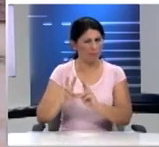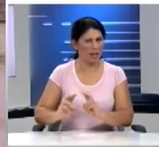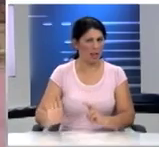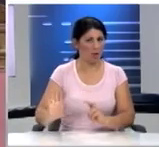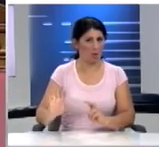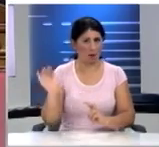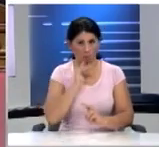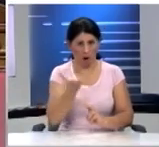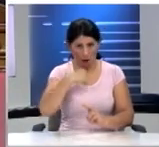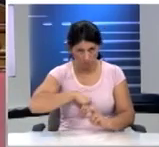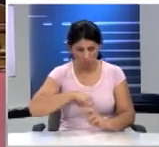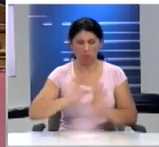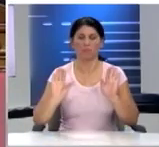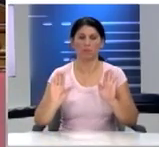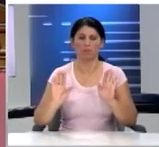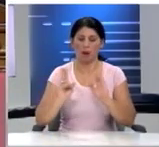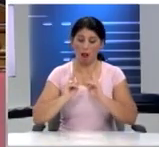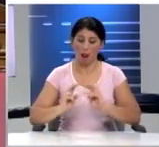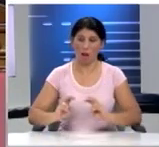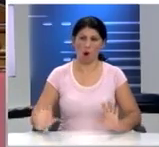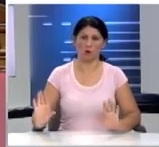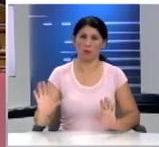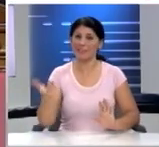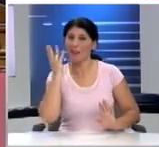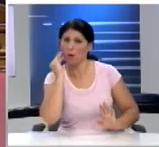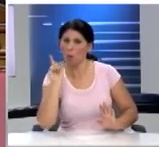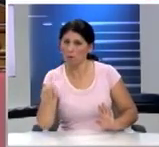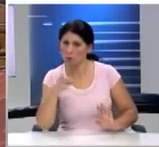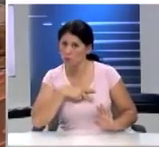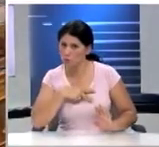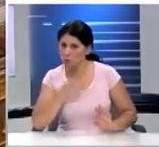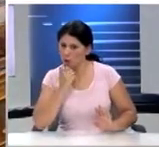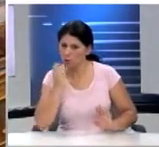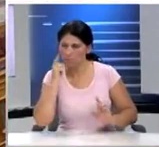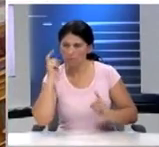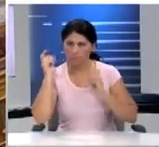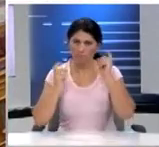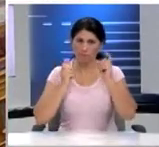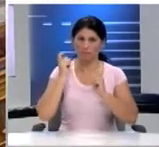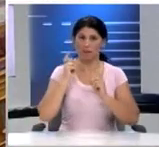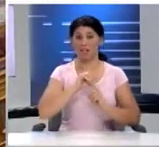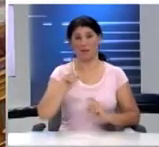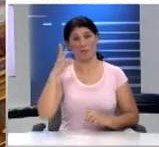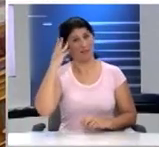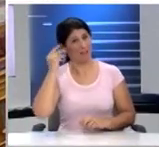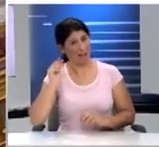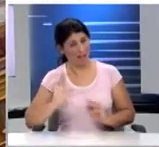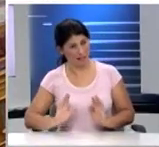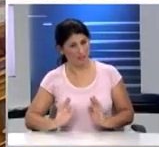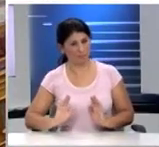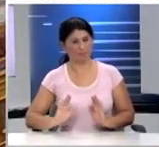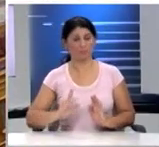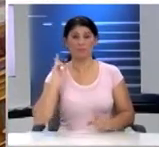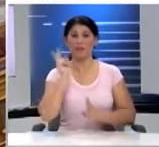και μην ξεχνάτε τις κατηγορίες που